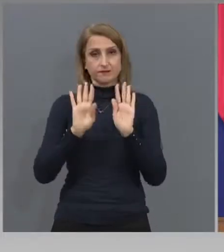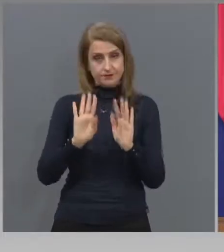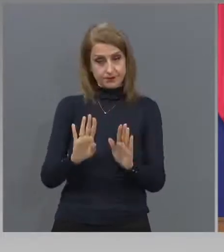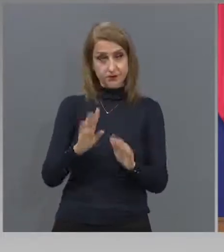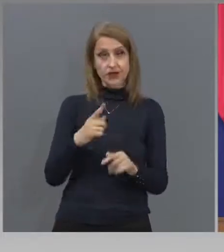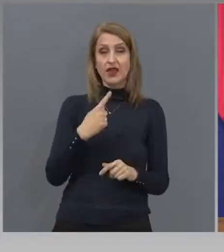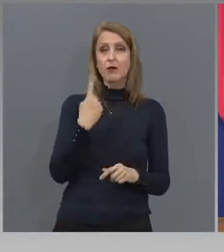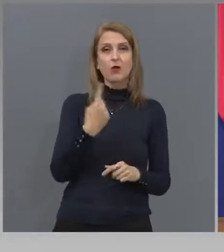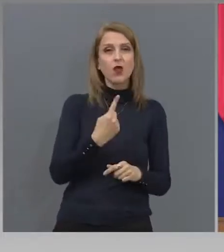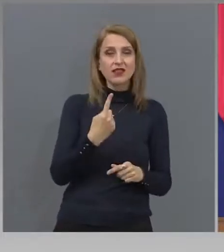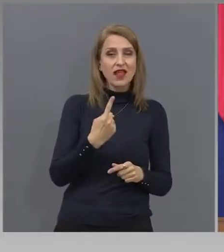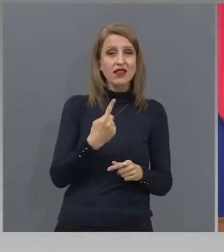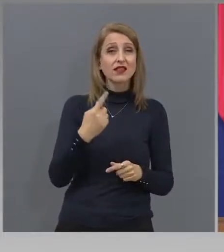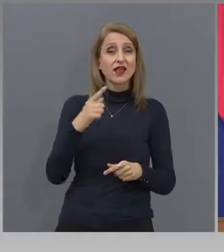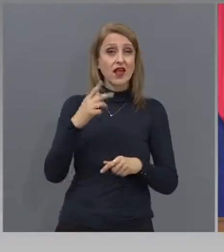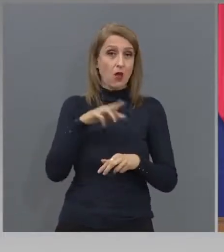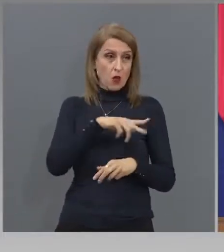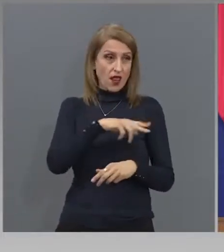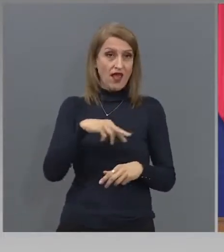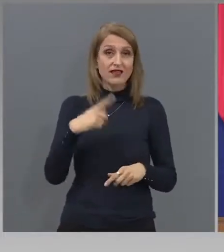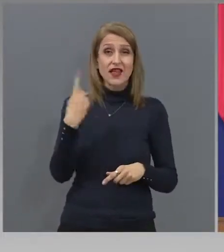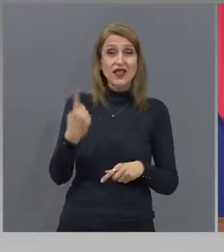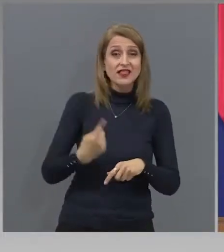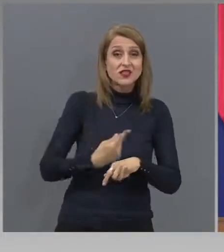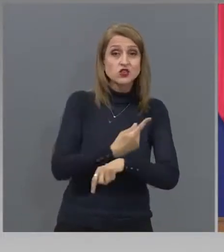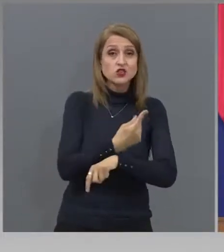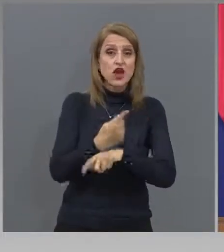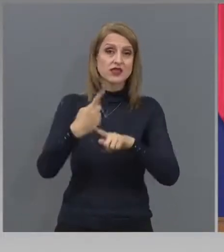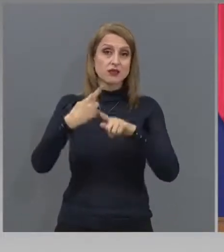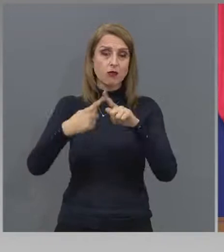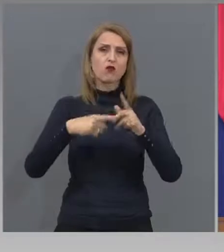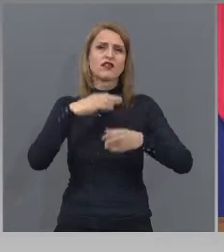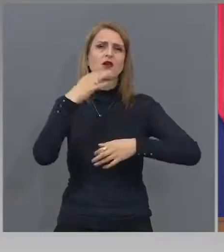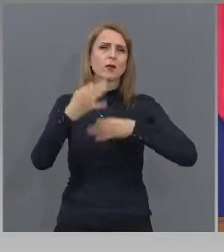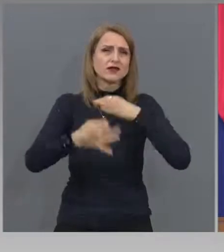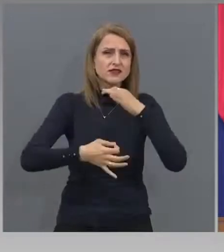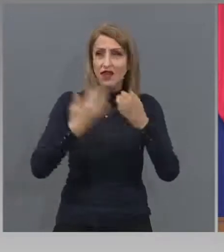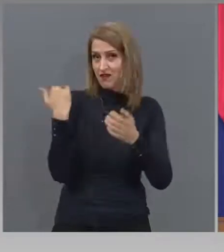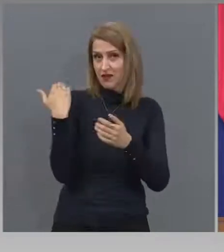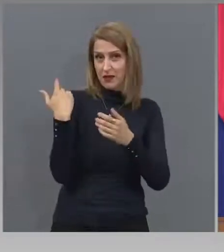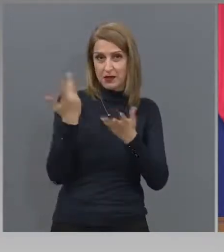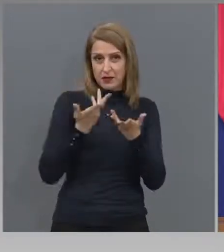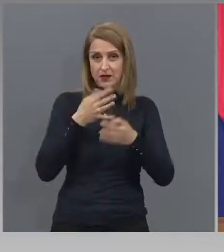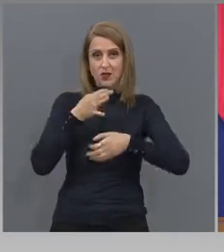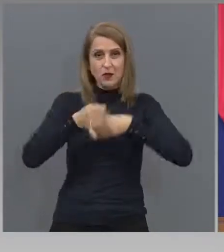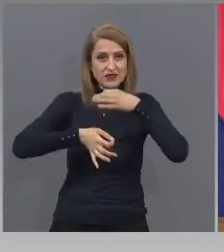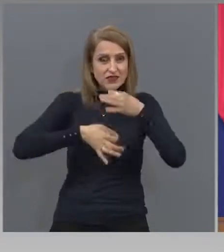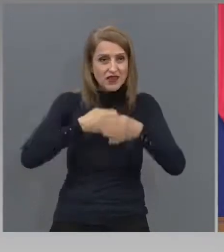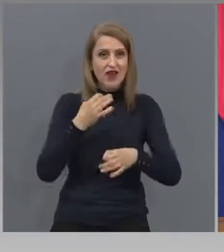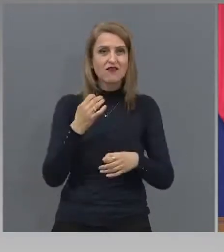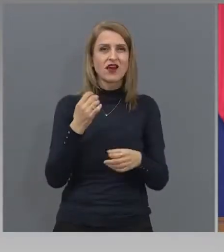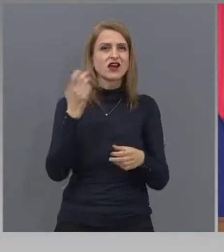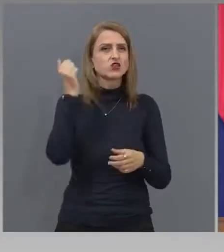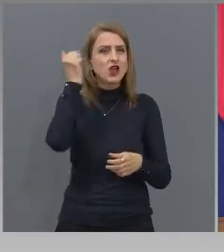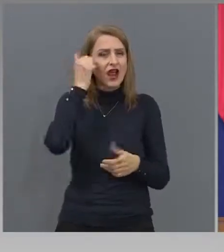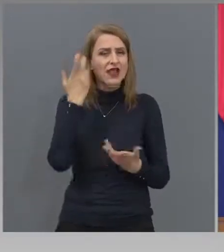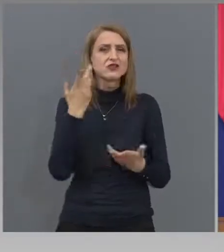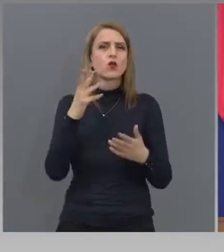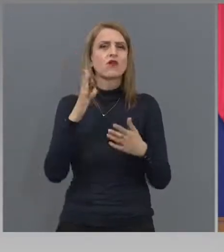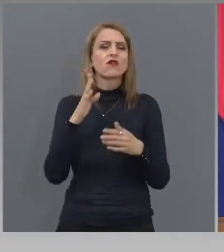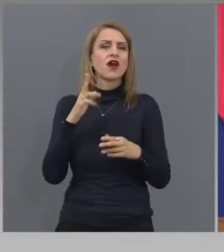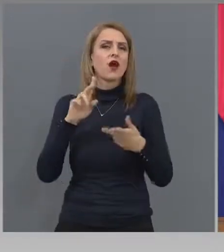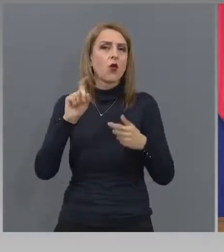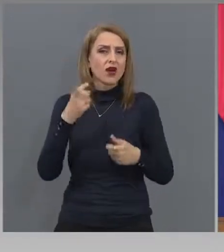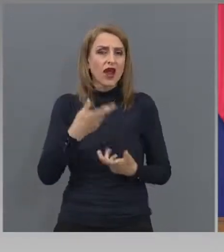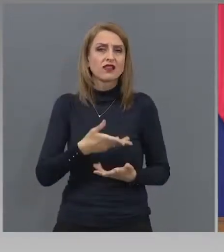обясняха по тази тема. Тук. Час и половина. Дани Киров, Желясков, Влади Горанов.